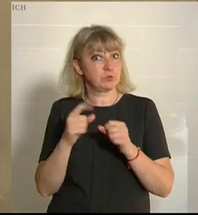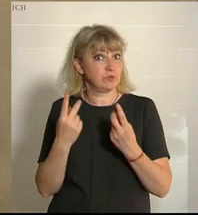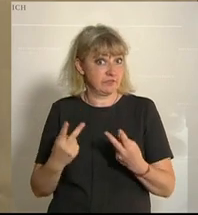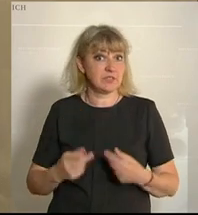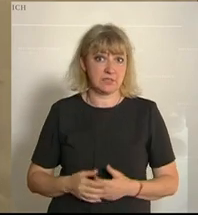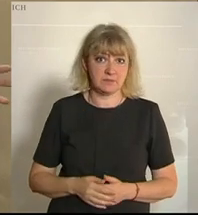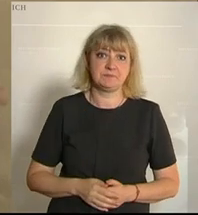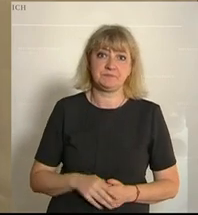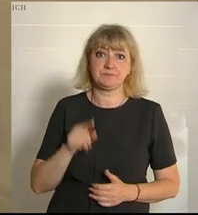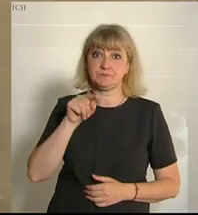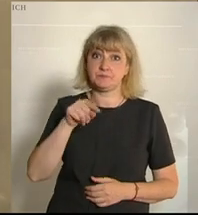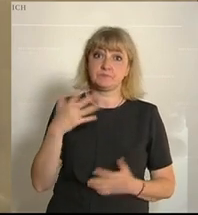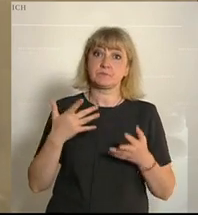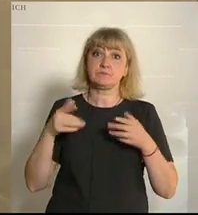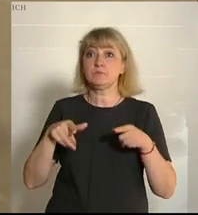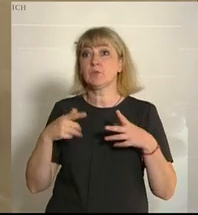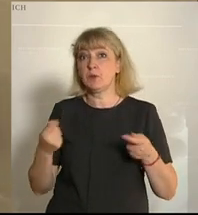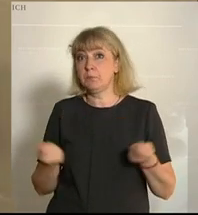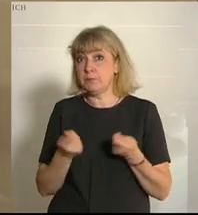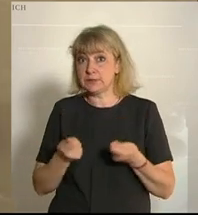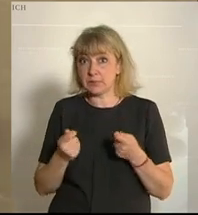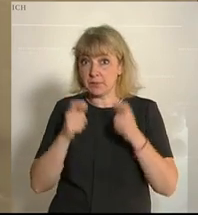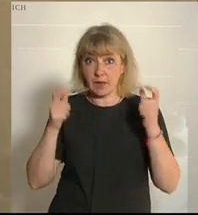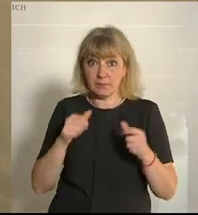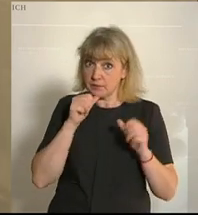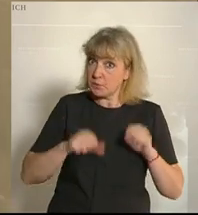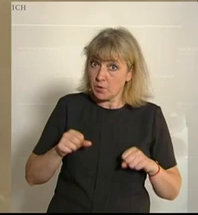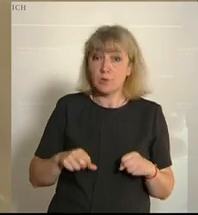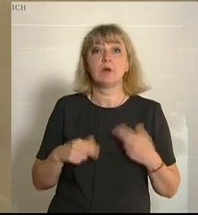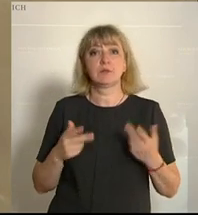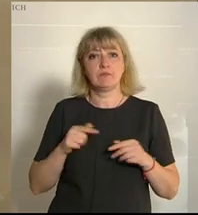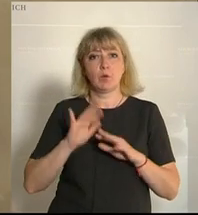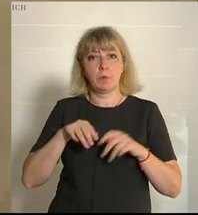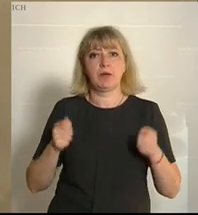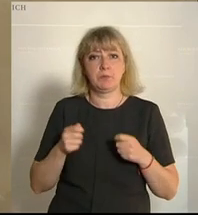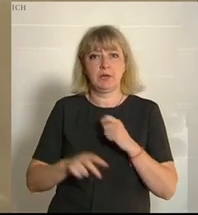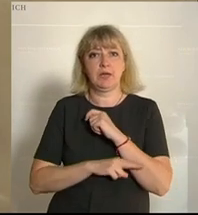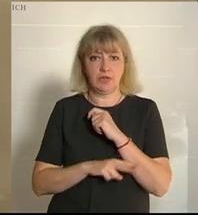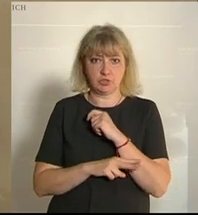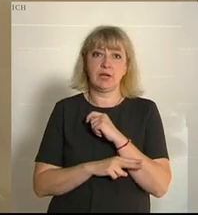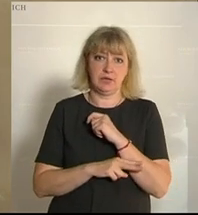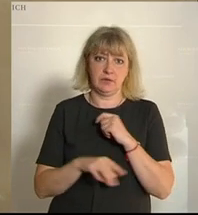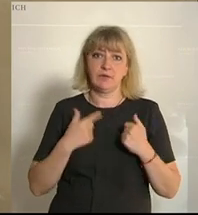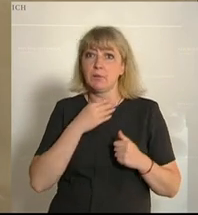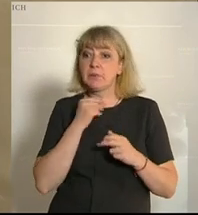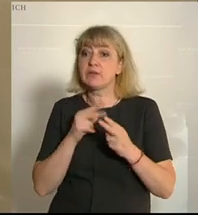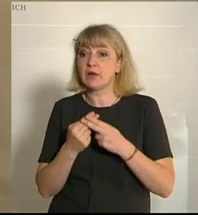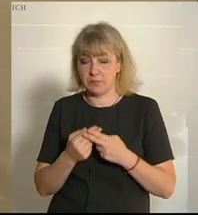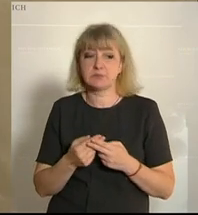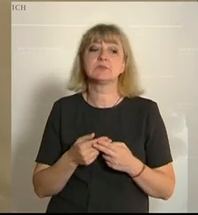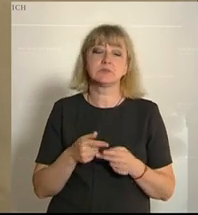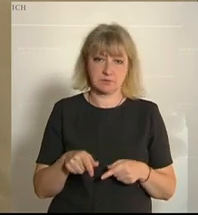Und dort, wo es im betrieblichen Rahmen nicht möglich ist, werden wir überbetriebliche Lehrstätten bedarfsgerecht